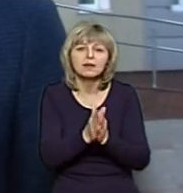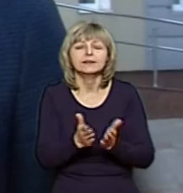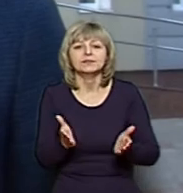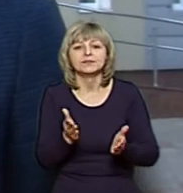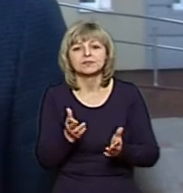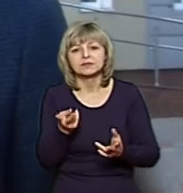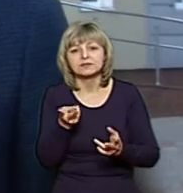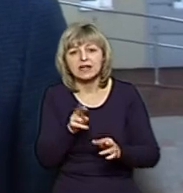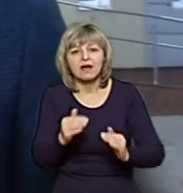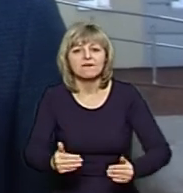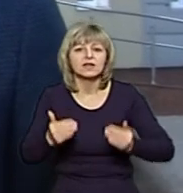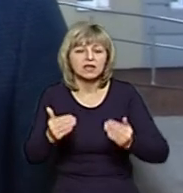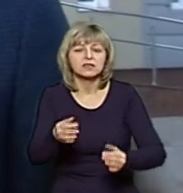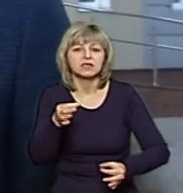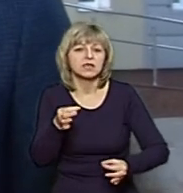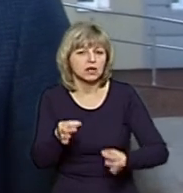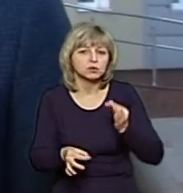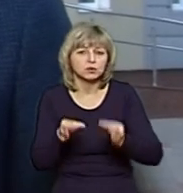ризики для них і для працівників суду.